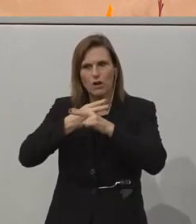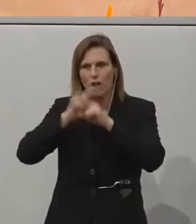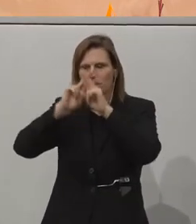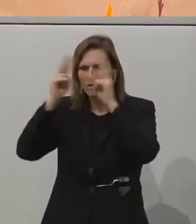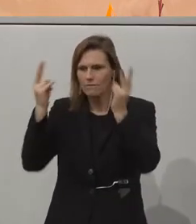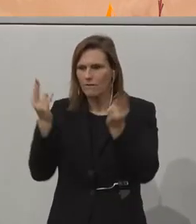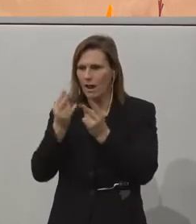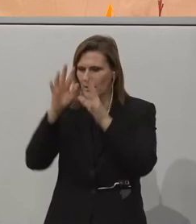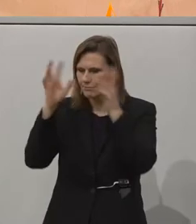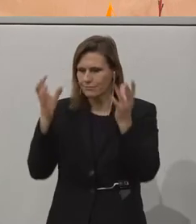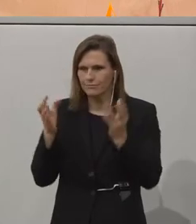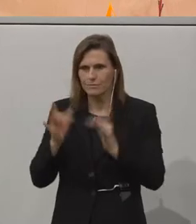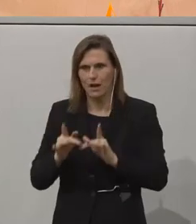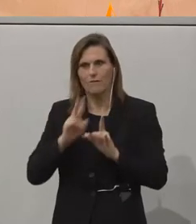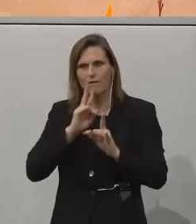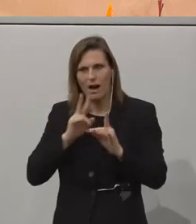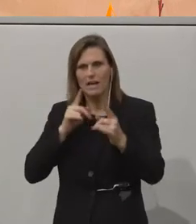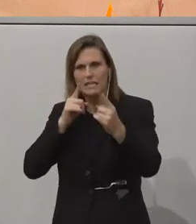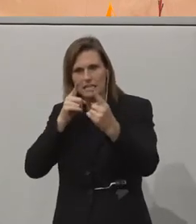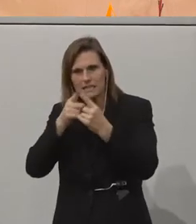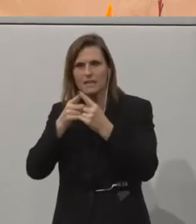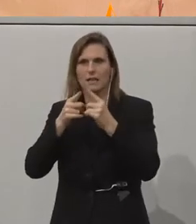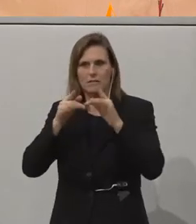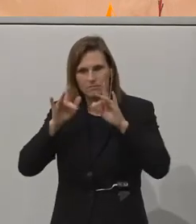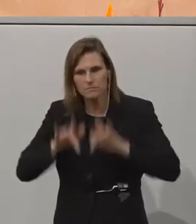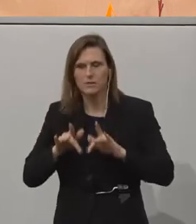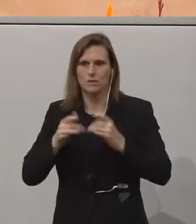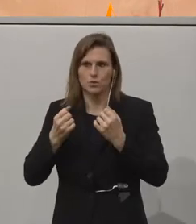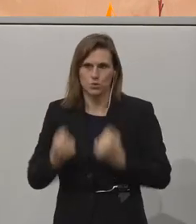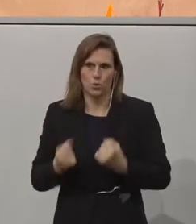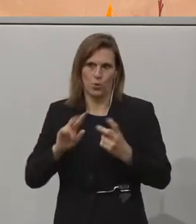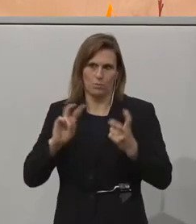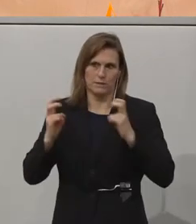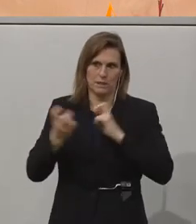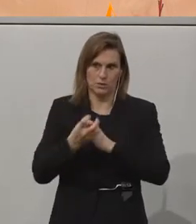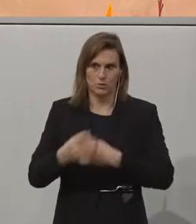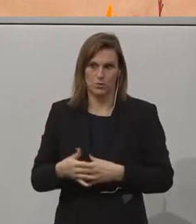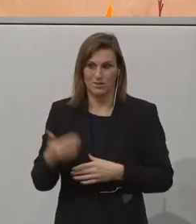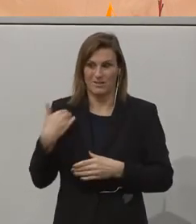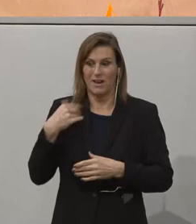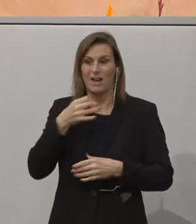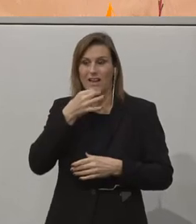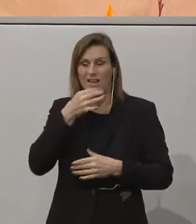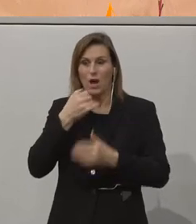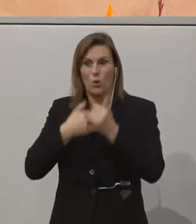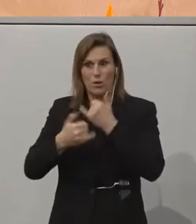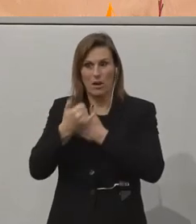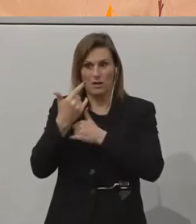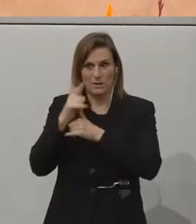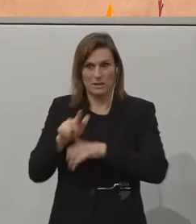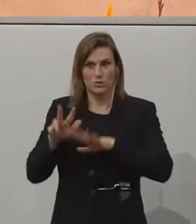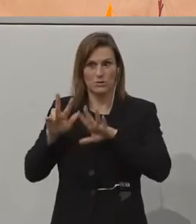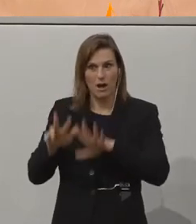Ziele tatsächlich zur Umsetzung zu bringen. Und das war genau das Jahr, wo die Essl Foundation sich